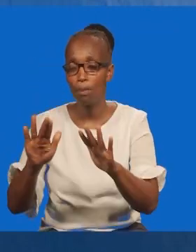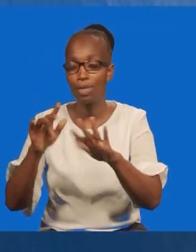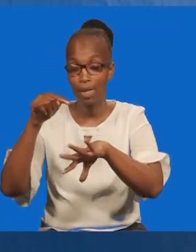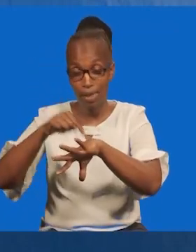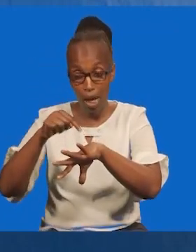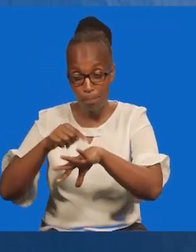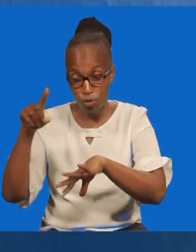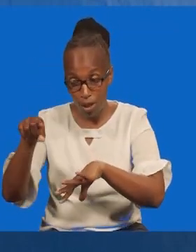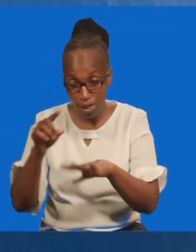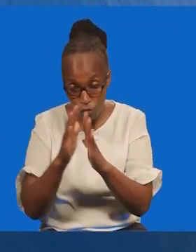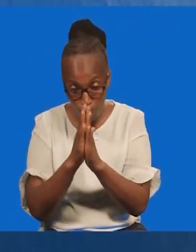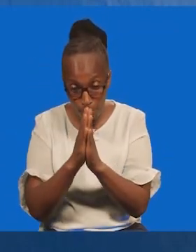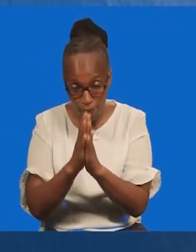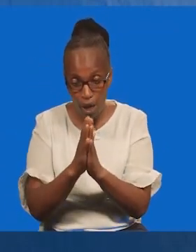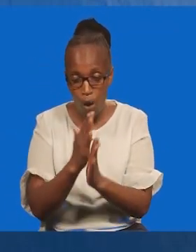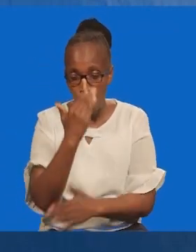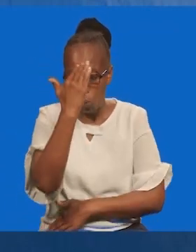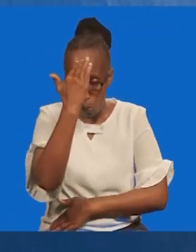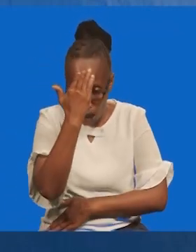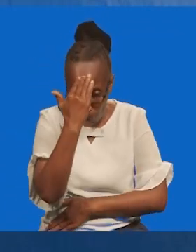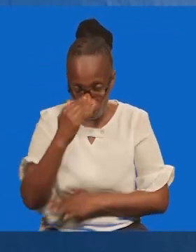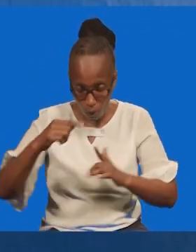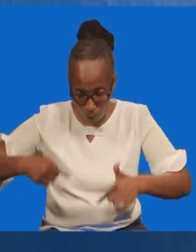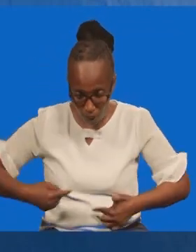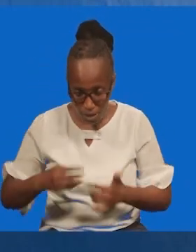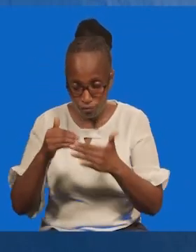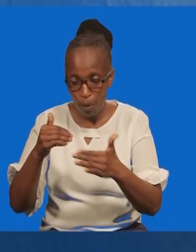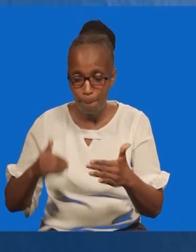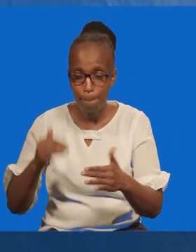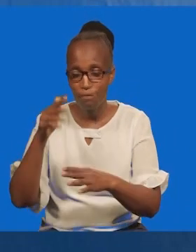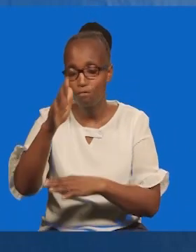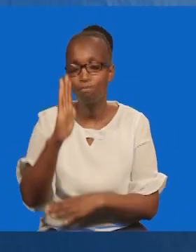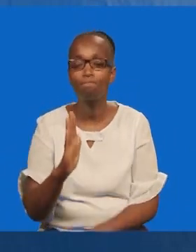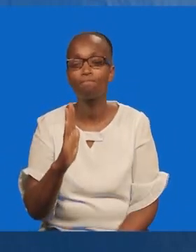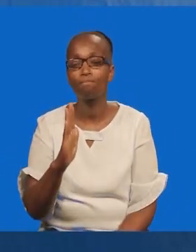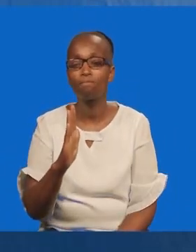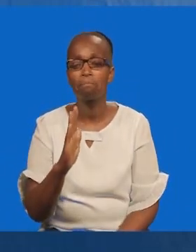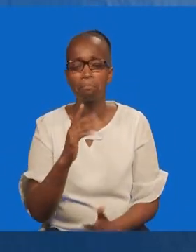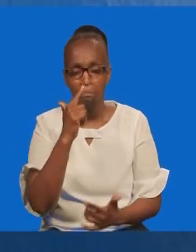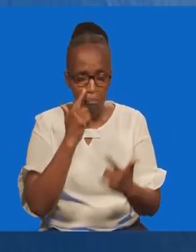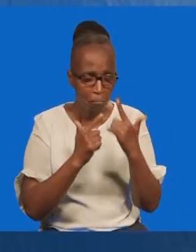vizuri wakatu napo muomba. Tumnyenyeke. Tumnyenyeke. Shembele zake mwenyezi mungu.